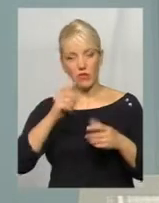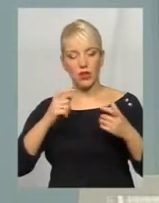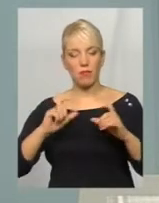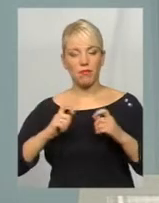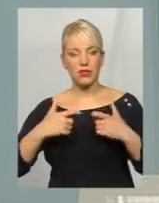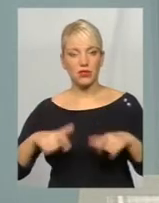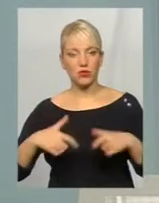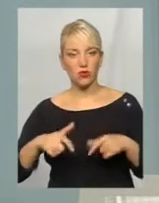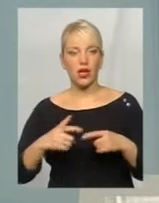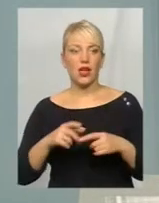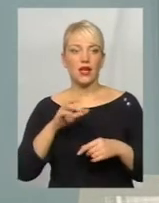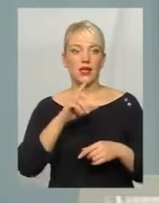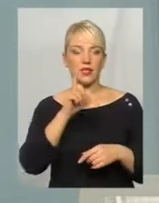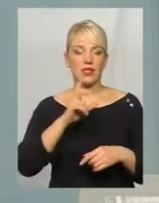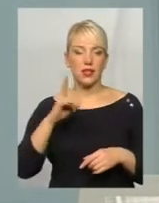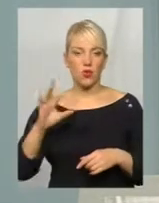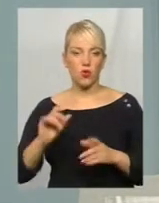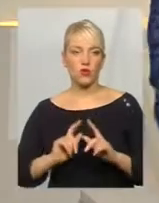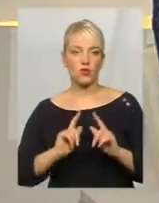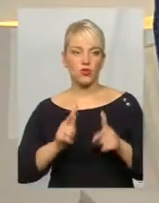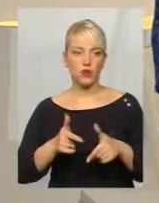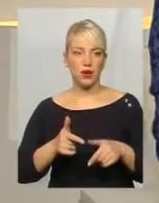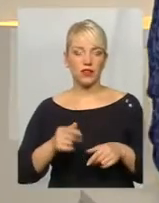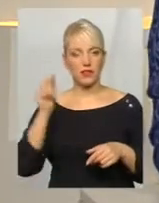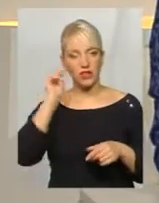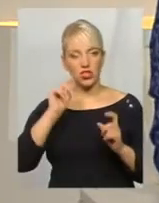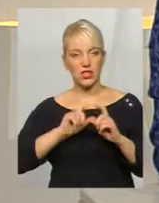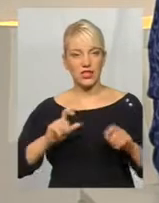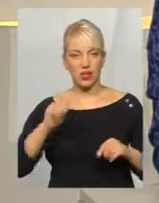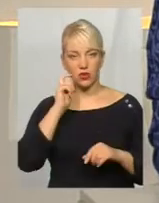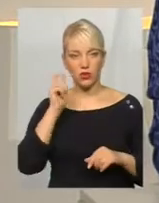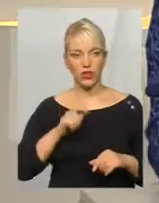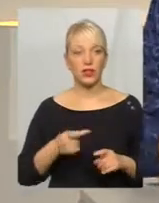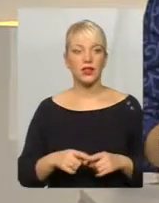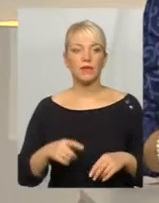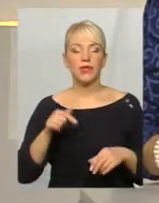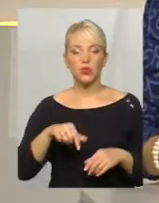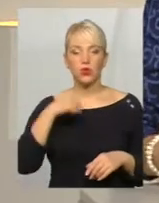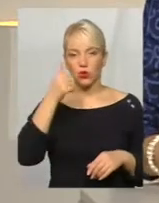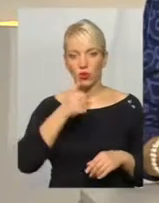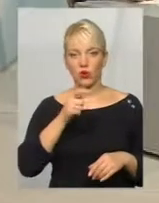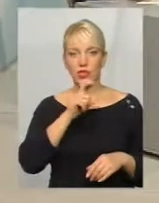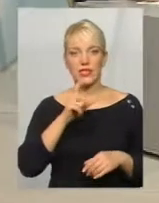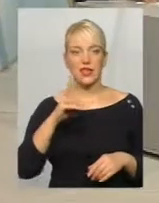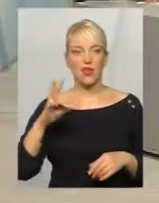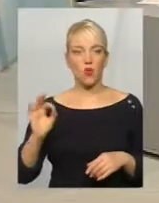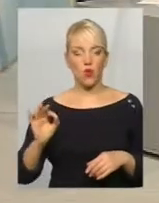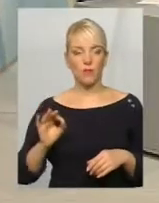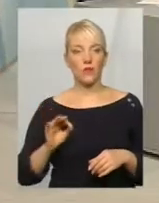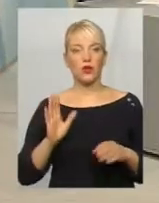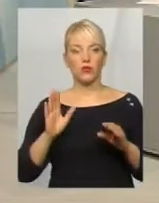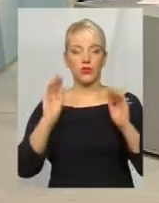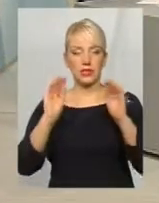зовнішнього незалежного оцінювання, вступати в вищі навчальні заклади. По з цього року так само зовнішнє незалежне оцінювання